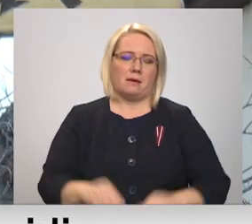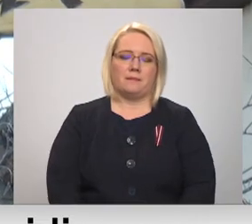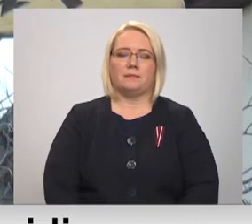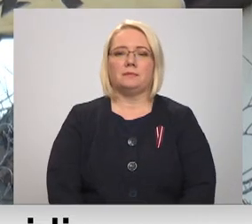ReTV.